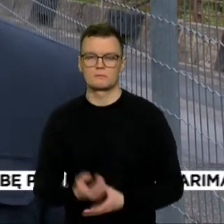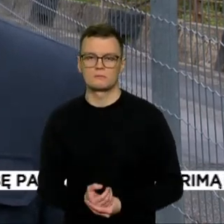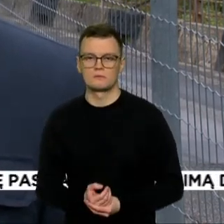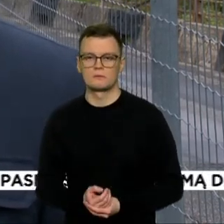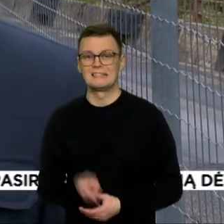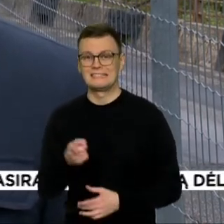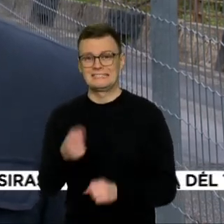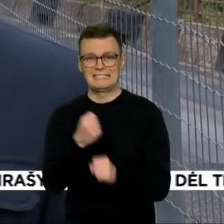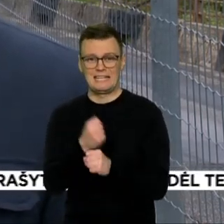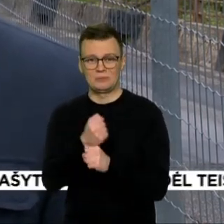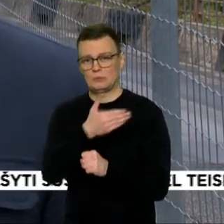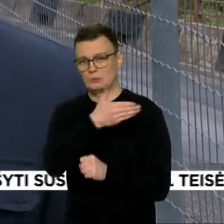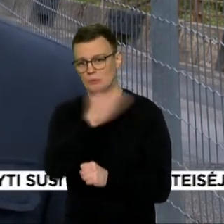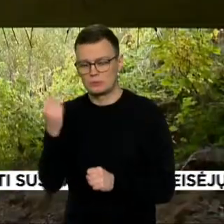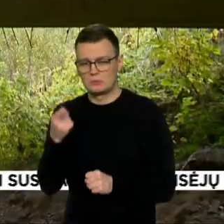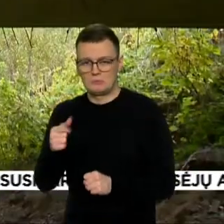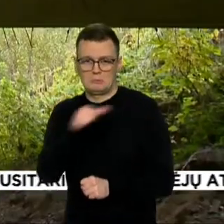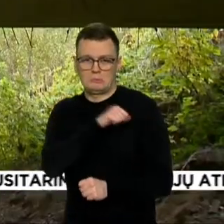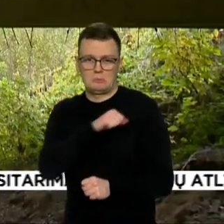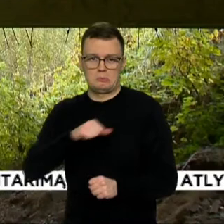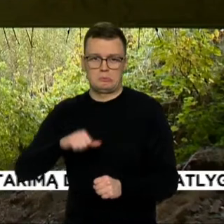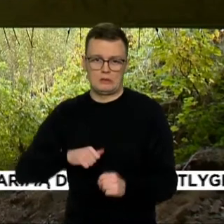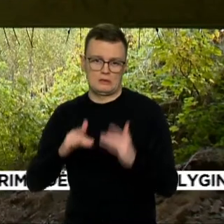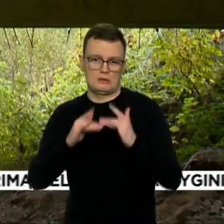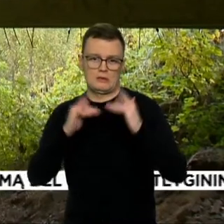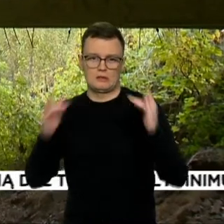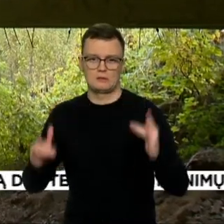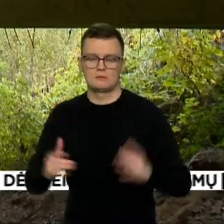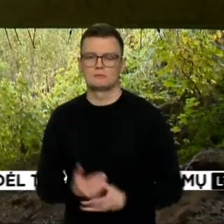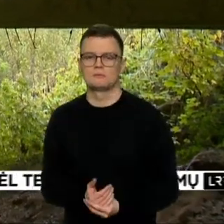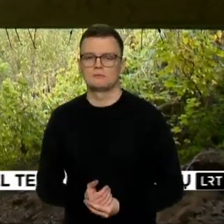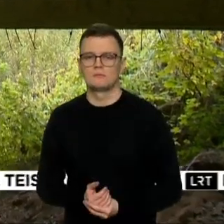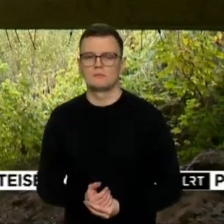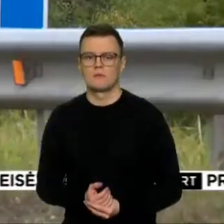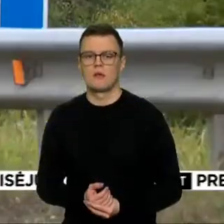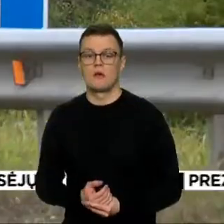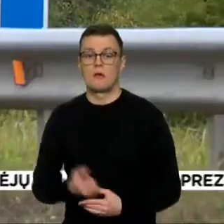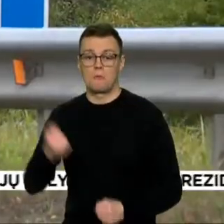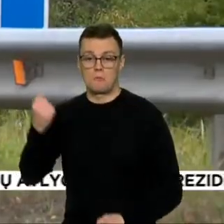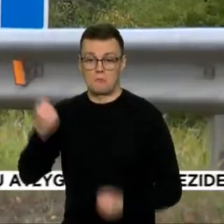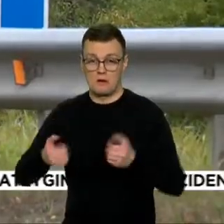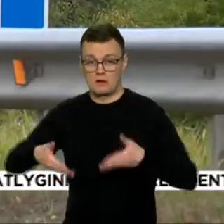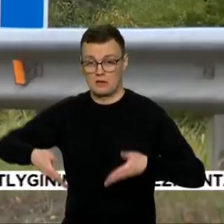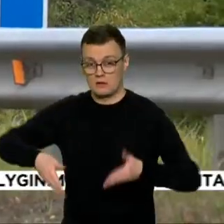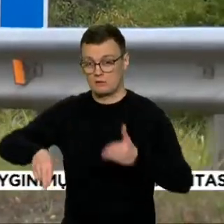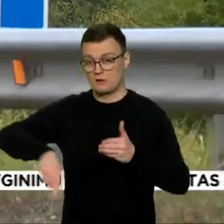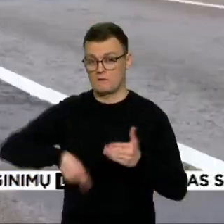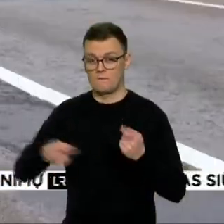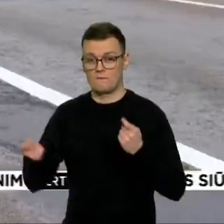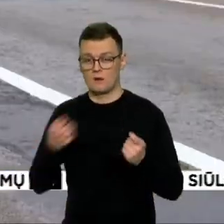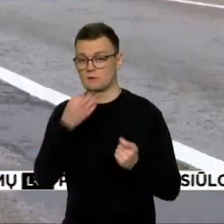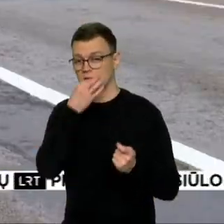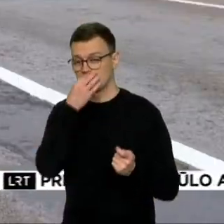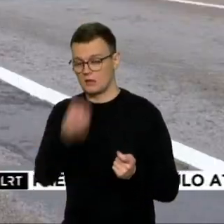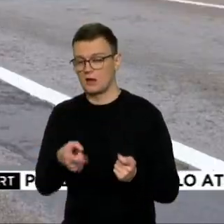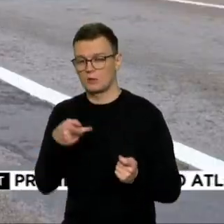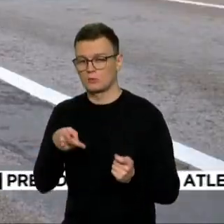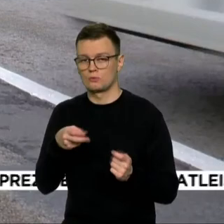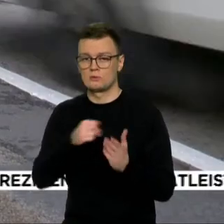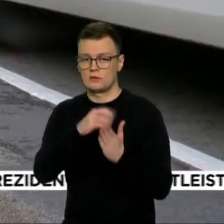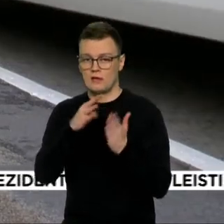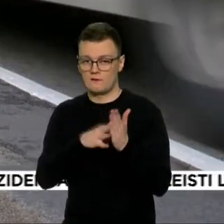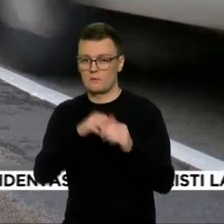darbas dėl jų paties tilto. Pasak automobilių kelių direkcijos vadovo, 2019 metais buvo pasirašyta